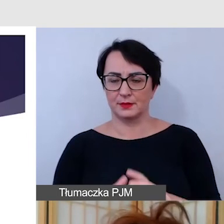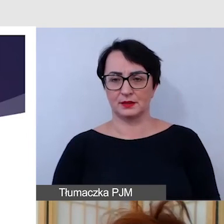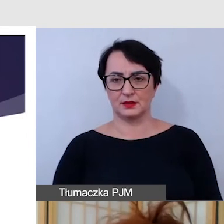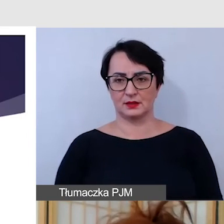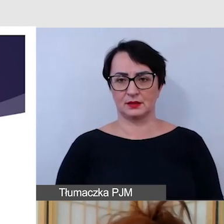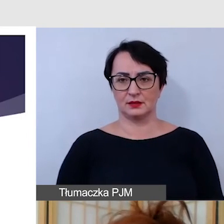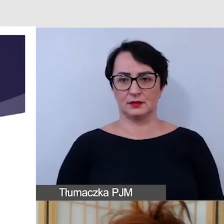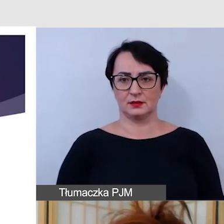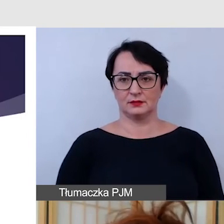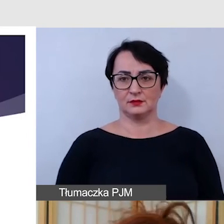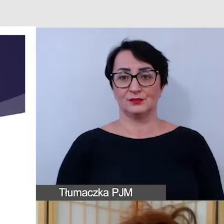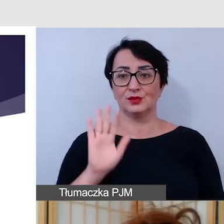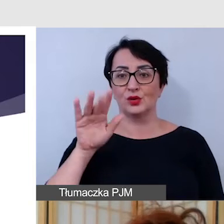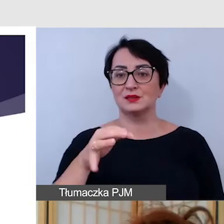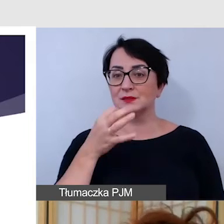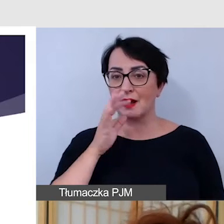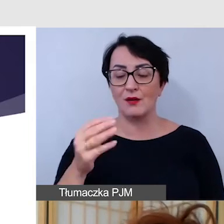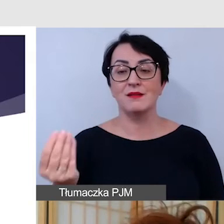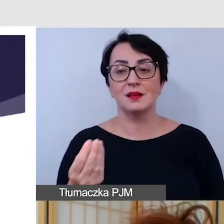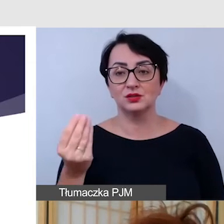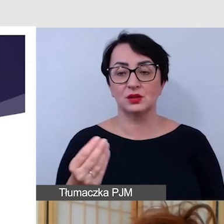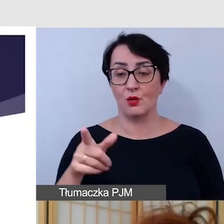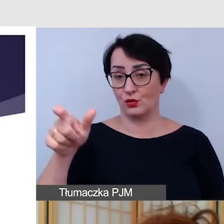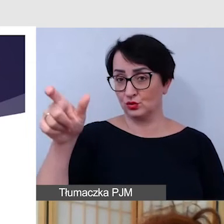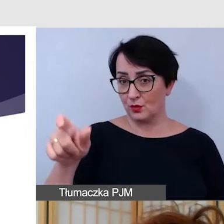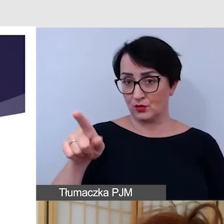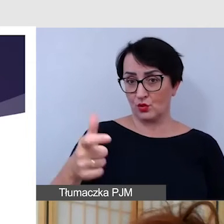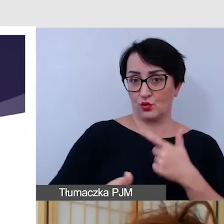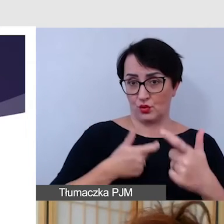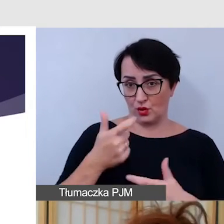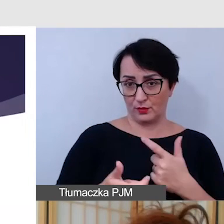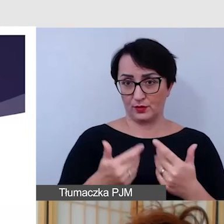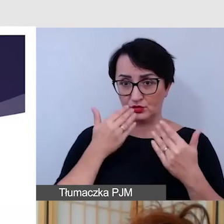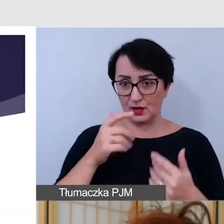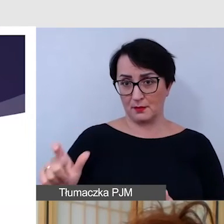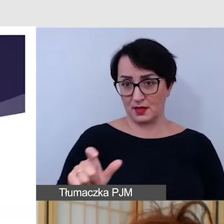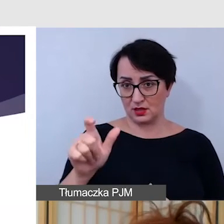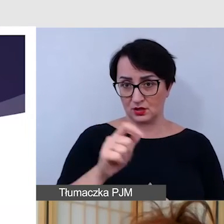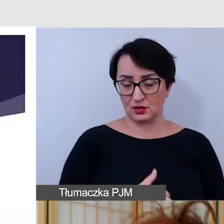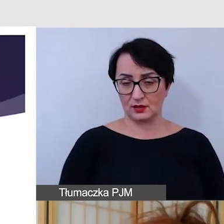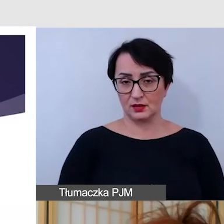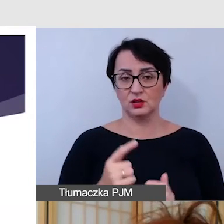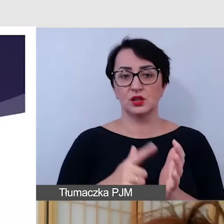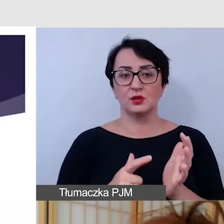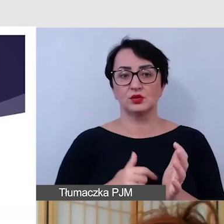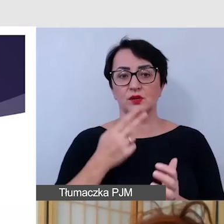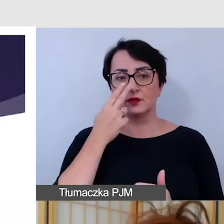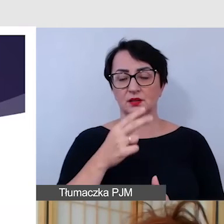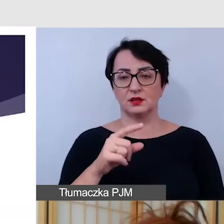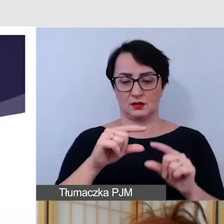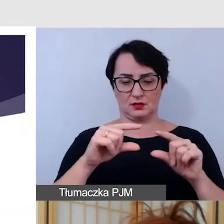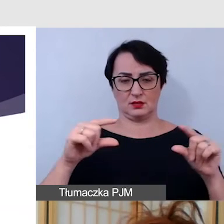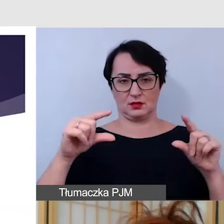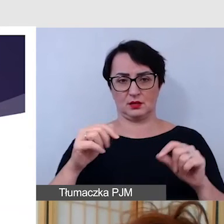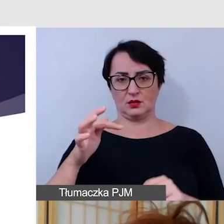Następnie nic, proszę Państwa. Osoba, która to robi za pomocą kursora myszki, często widzi tak zwany tool kit, prawda?